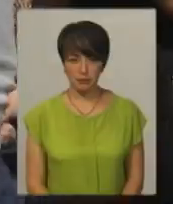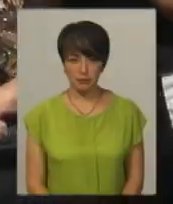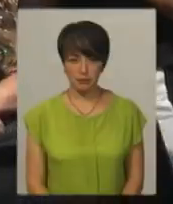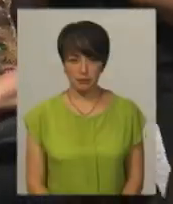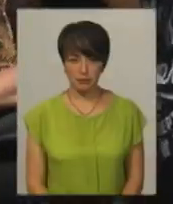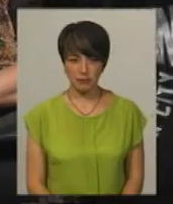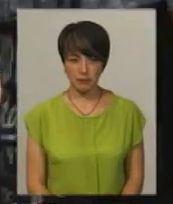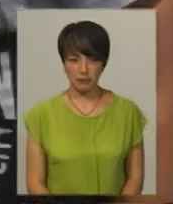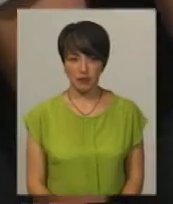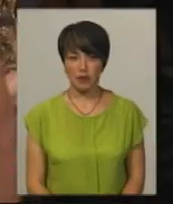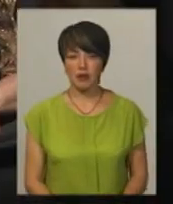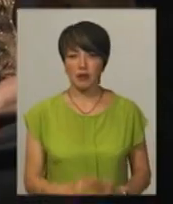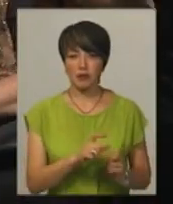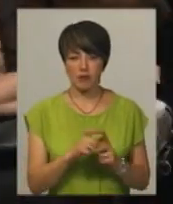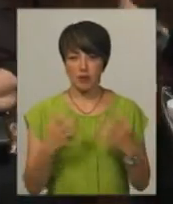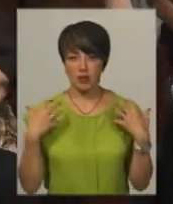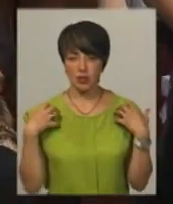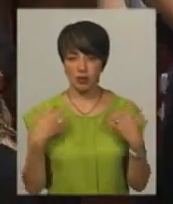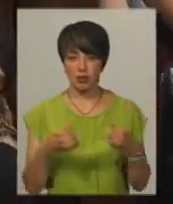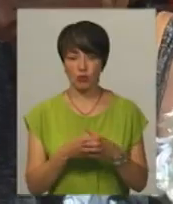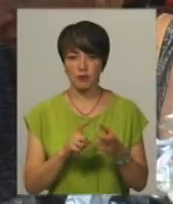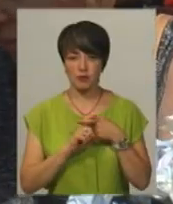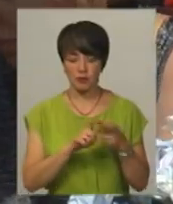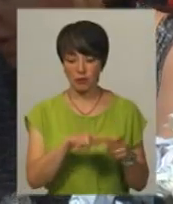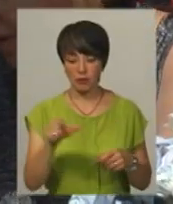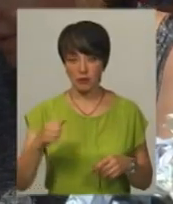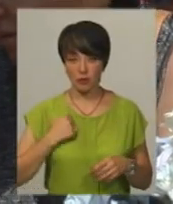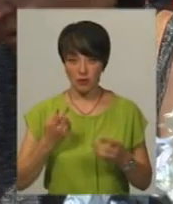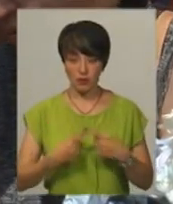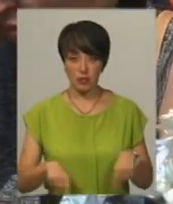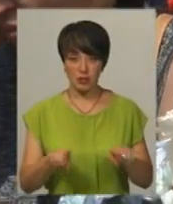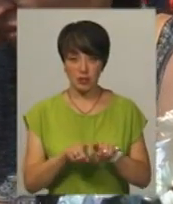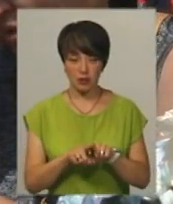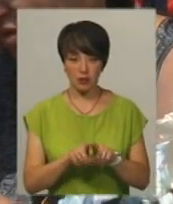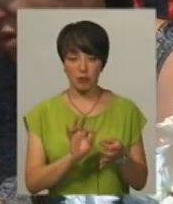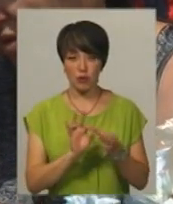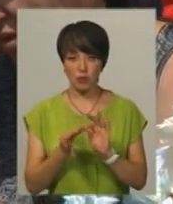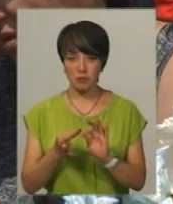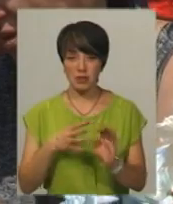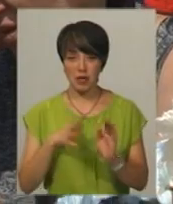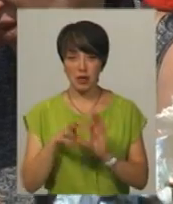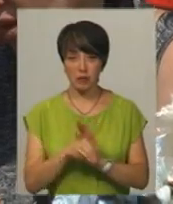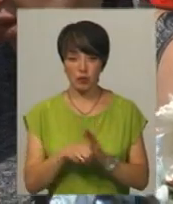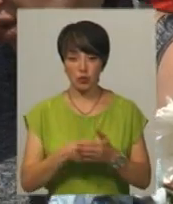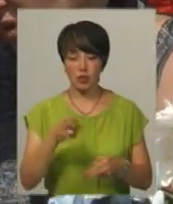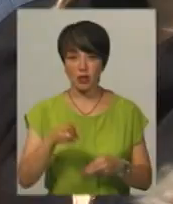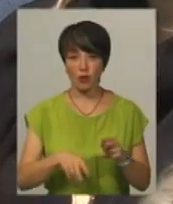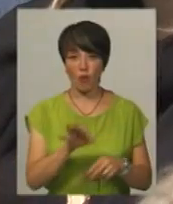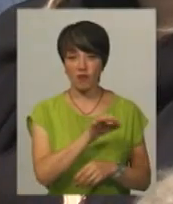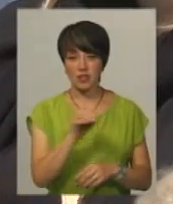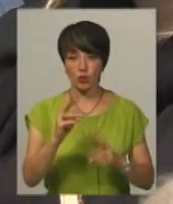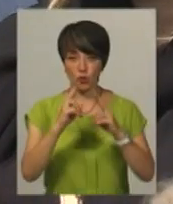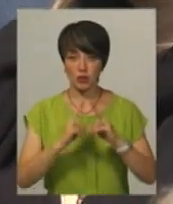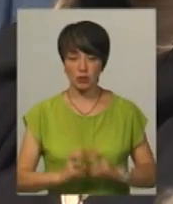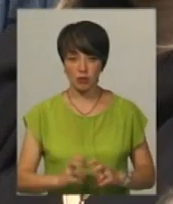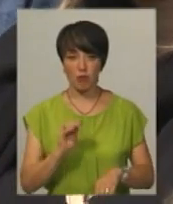За словами начальника групи зв'язки з громадськістю військової частини Віталія Могили, подробиці загибелі до закінчення офіційного службового